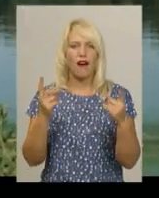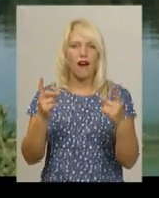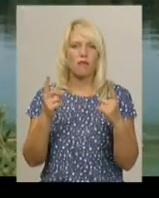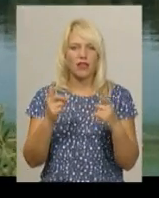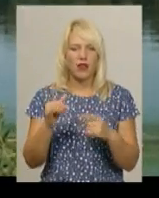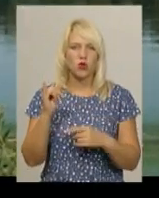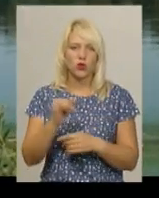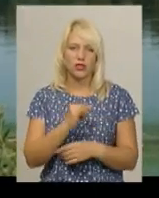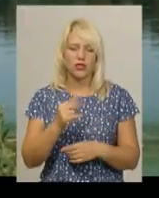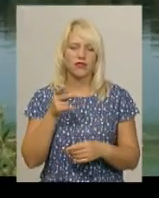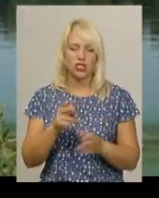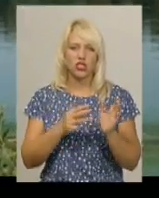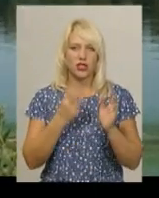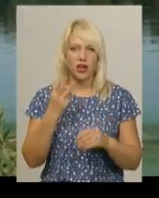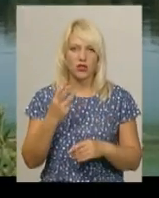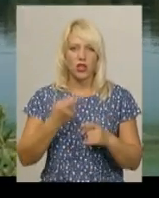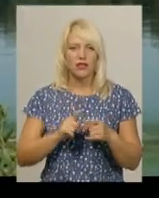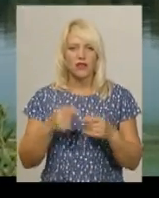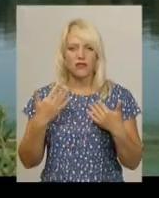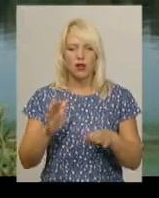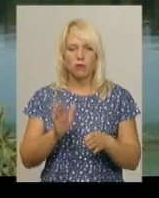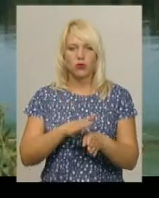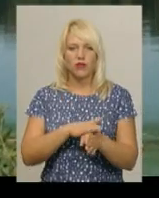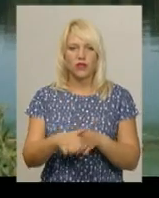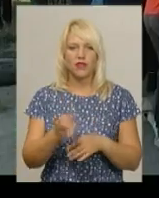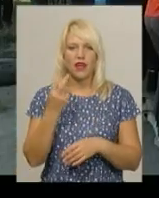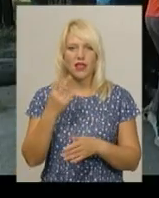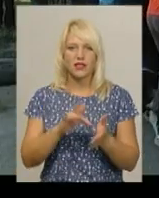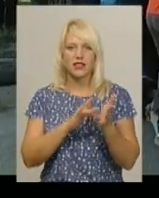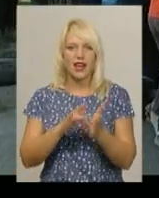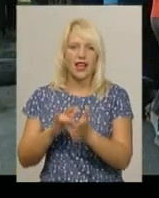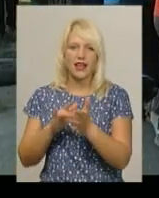-го, це вже буде, йому 12-та експедиція.